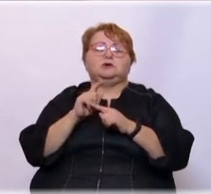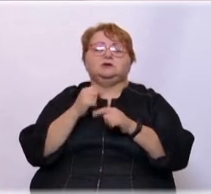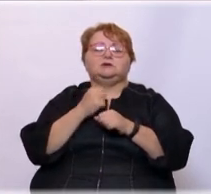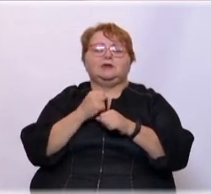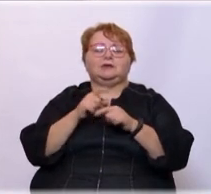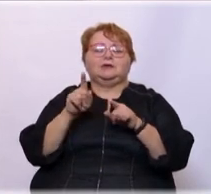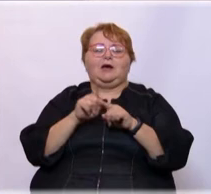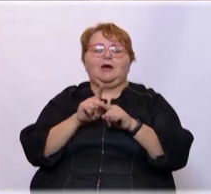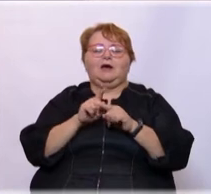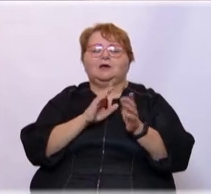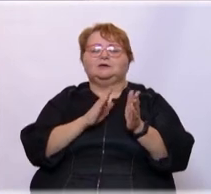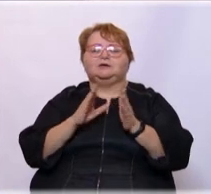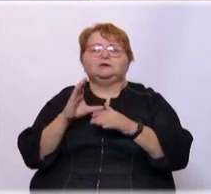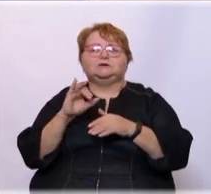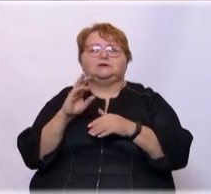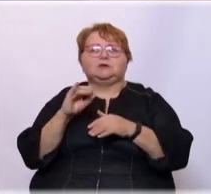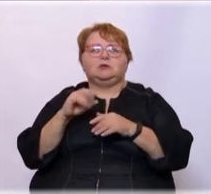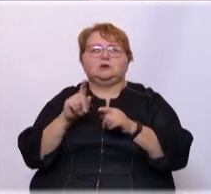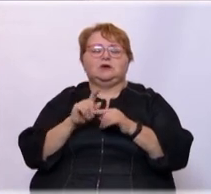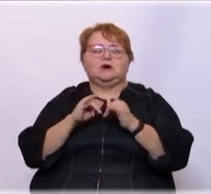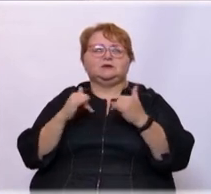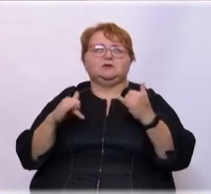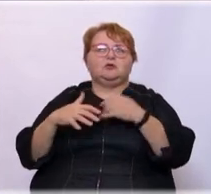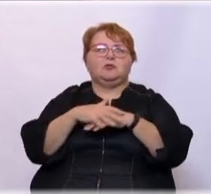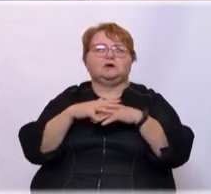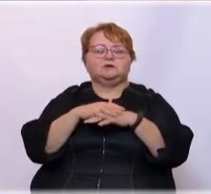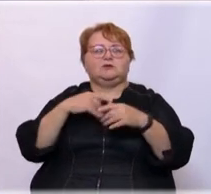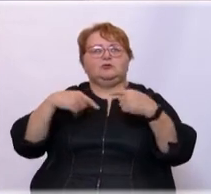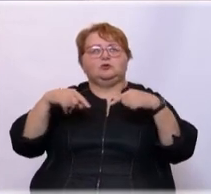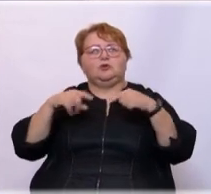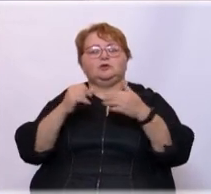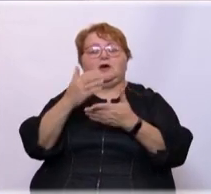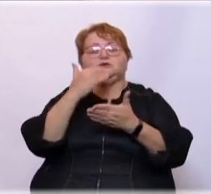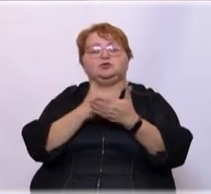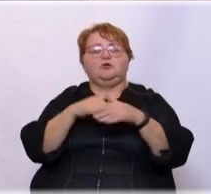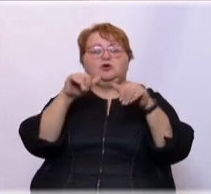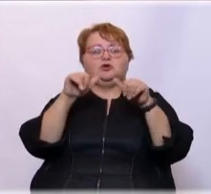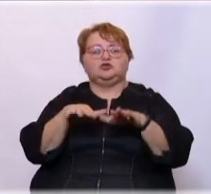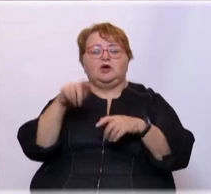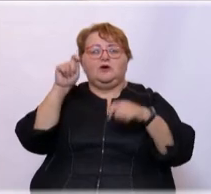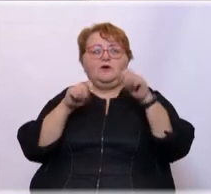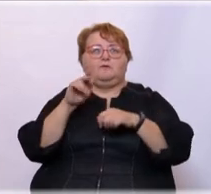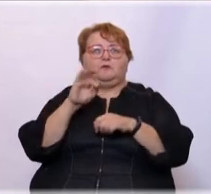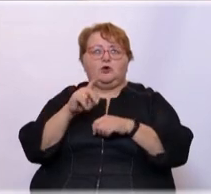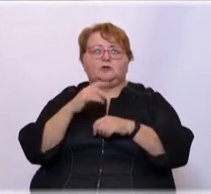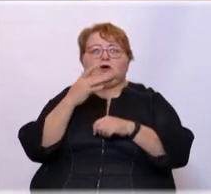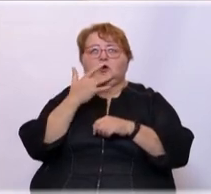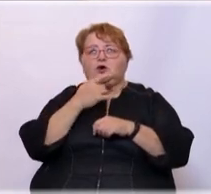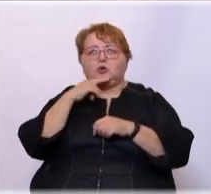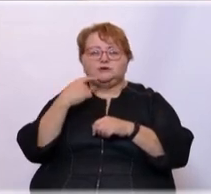развития массового футбола на основе решений форумов России «Спортивная держава»,